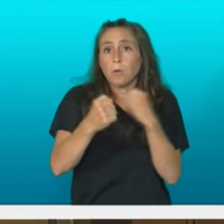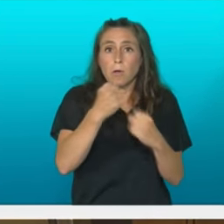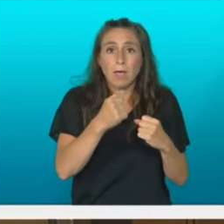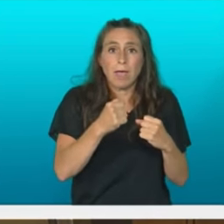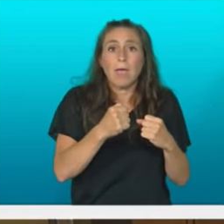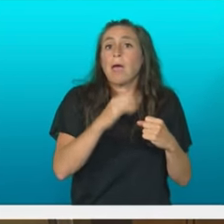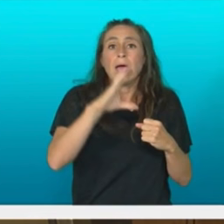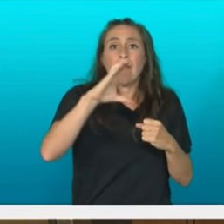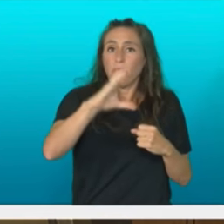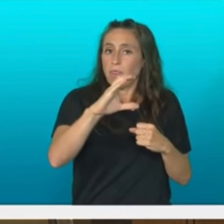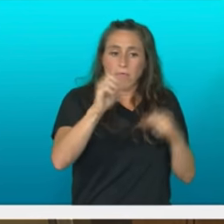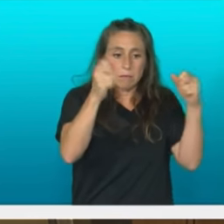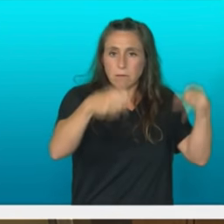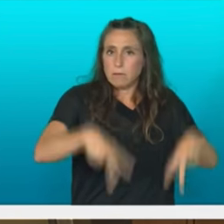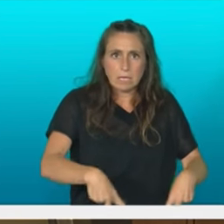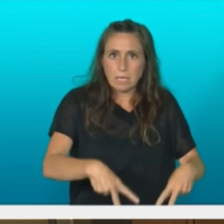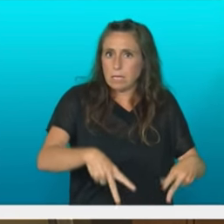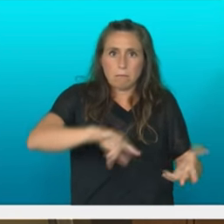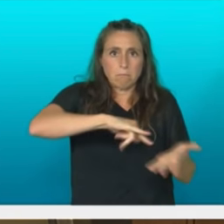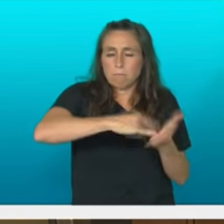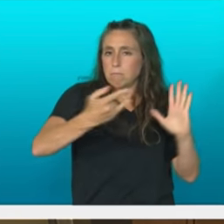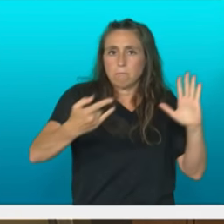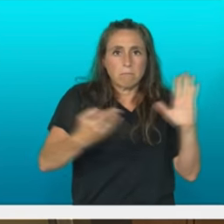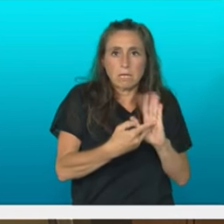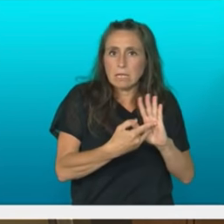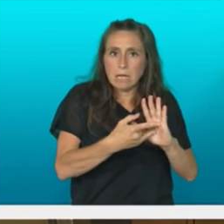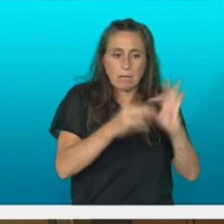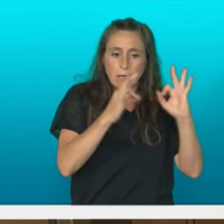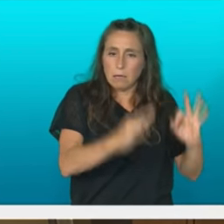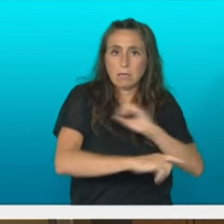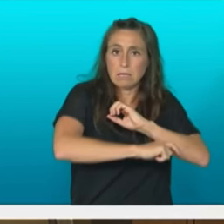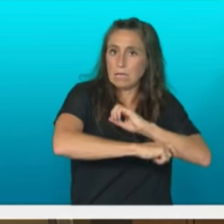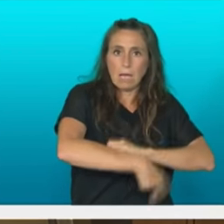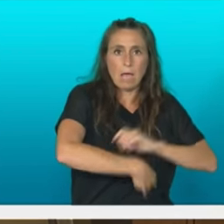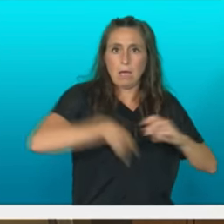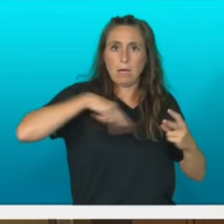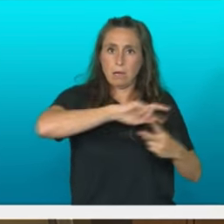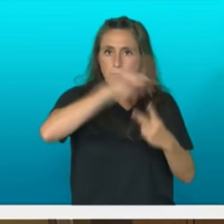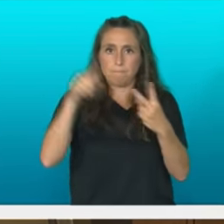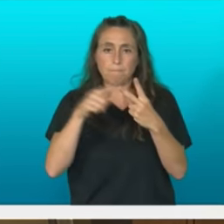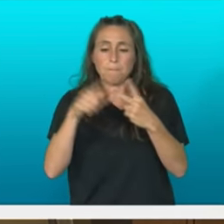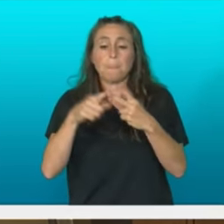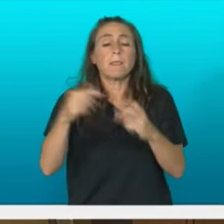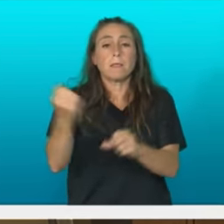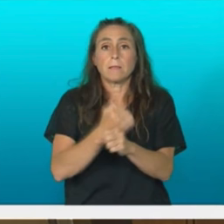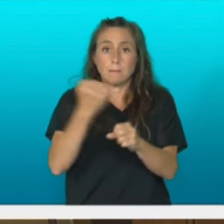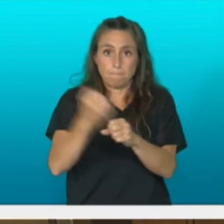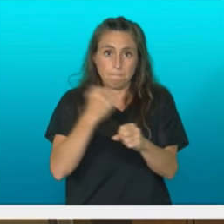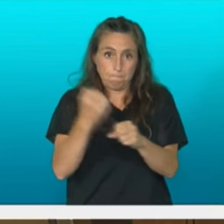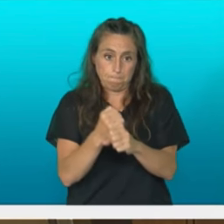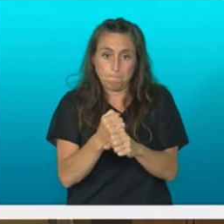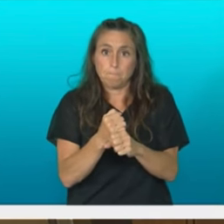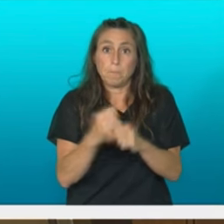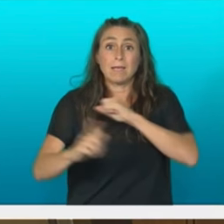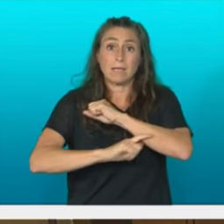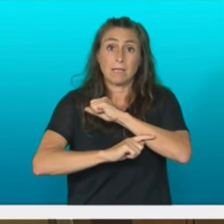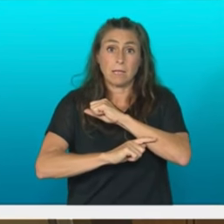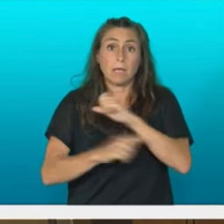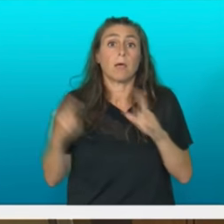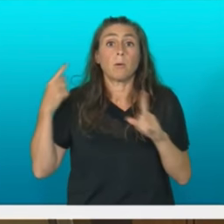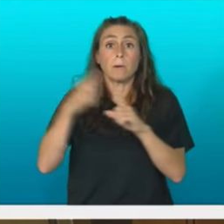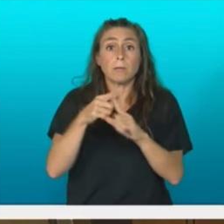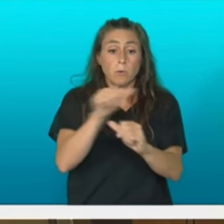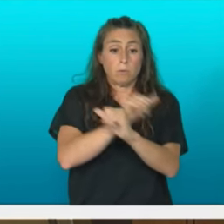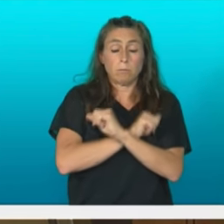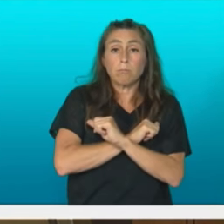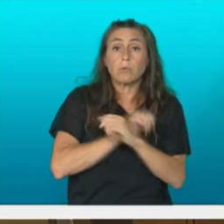integrala bi kalitatezko empleu osoa lan indarraren gareari lan banaketari soldata